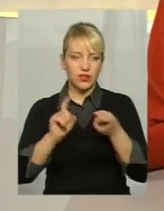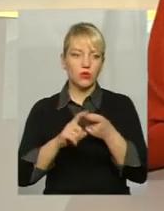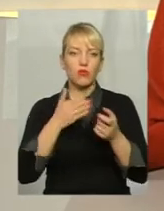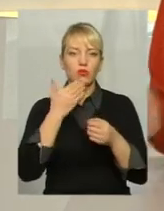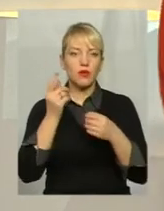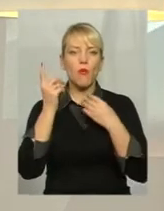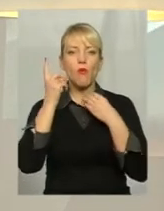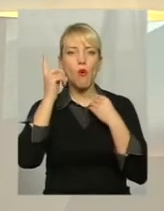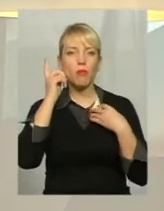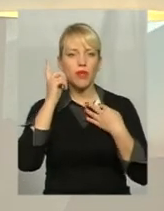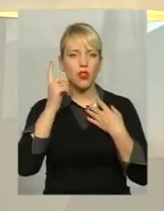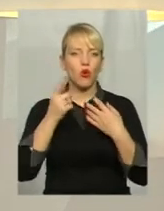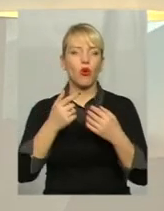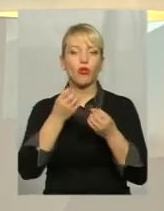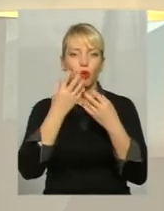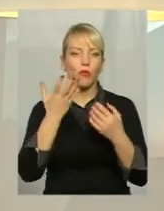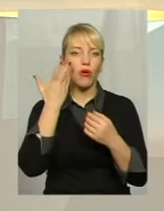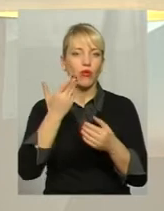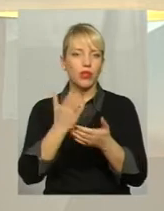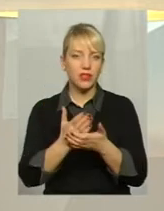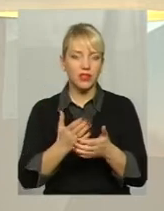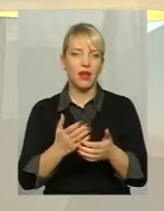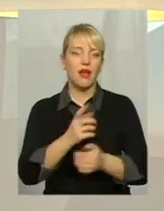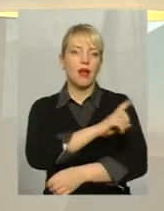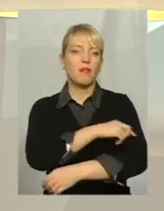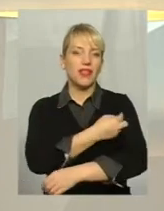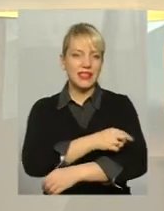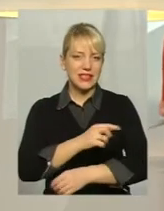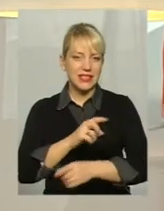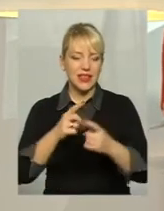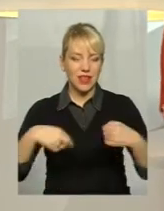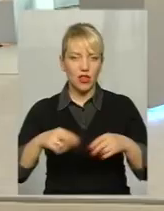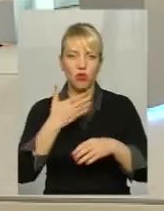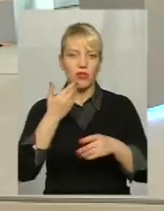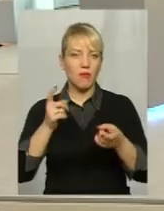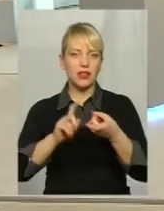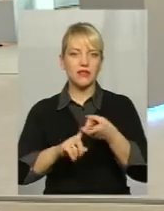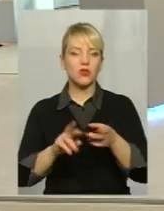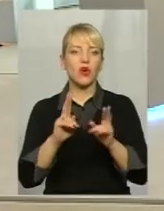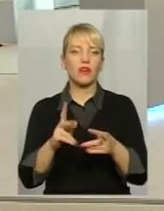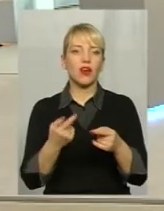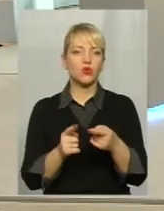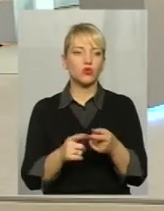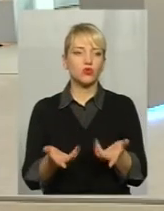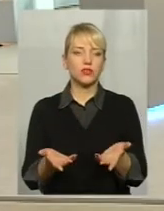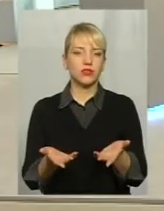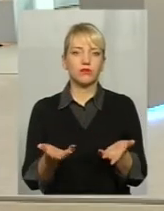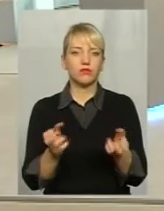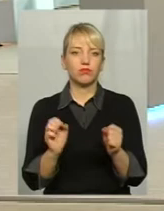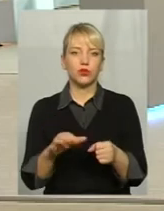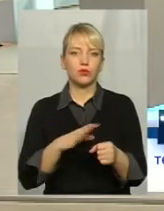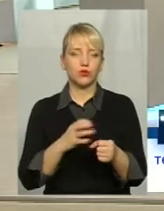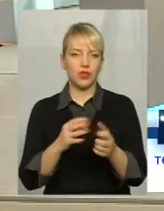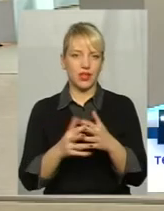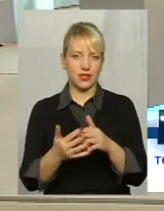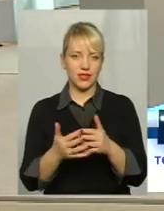добре телемедицина, але коли немає зв'язку То, вибачте, як тут телемедицину реалізувати на селі?